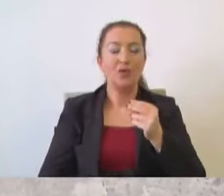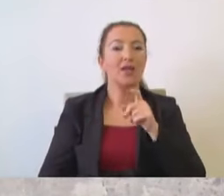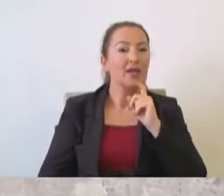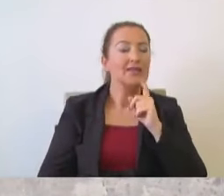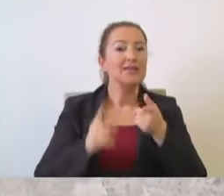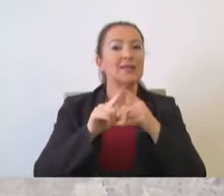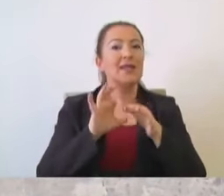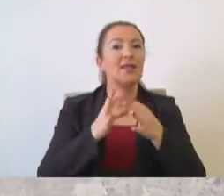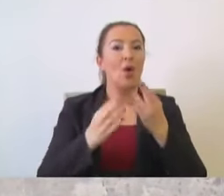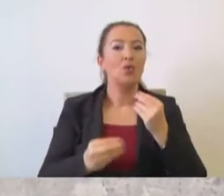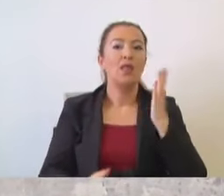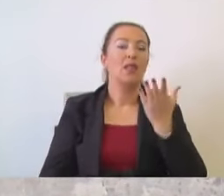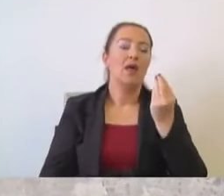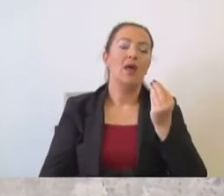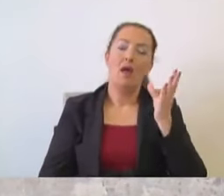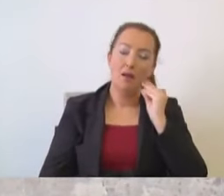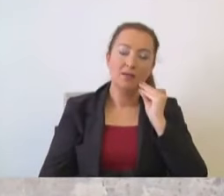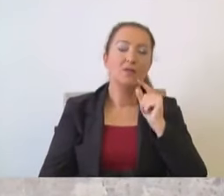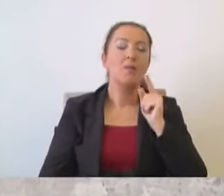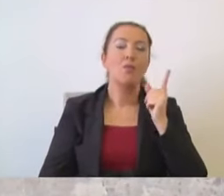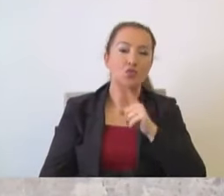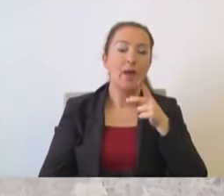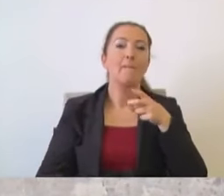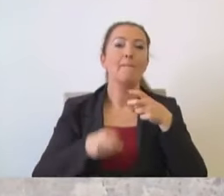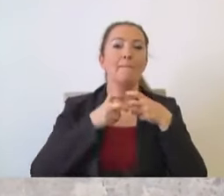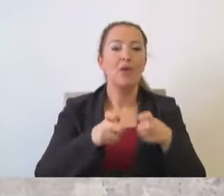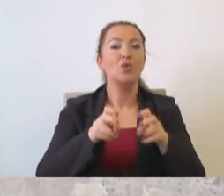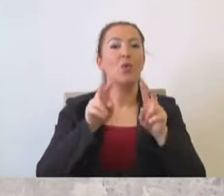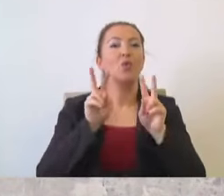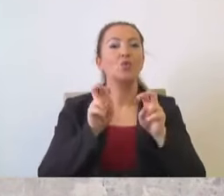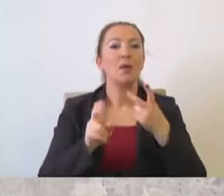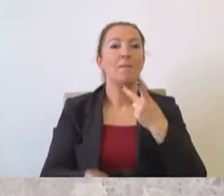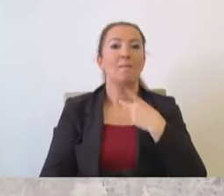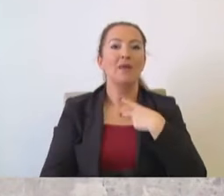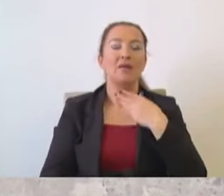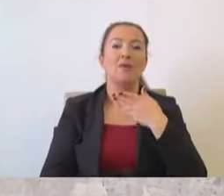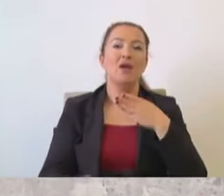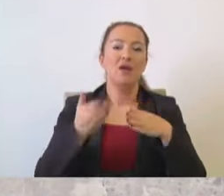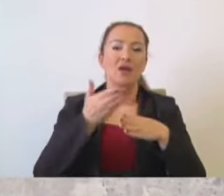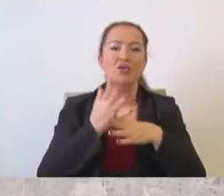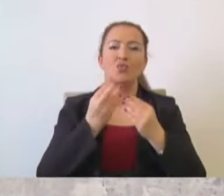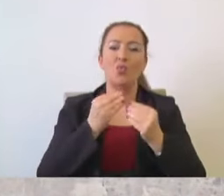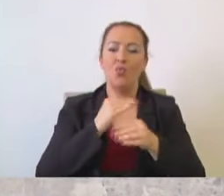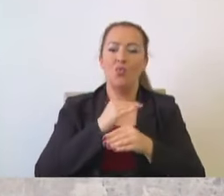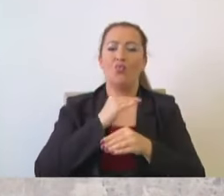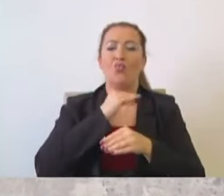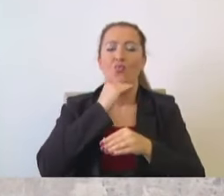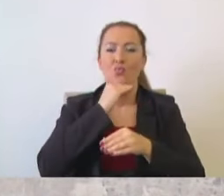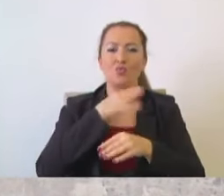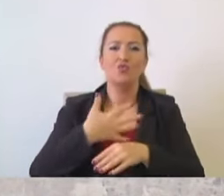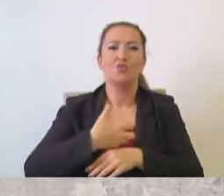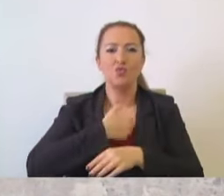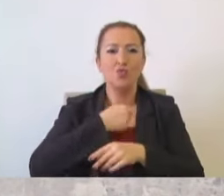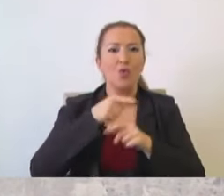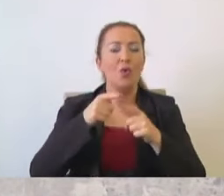siyasetin ne olduğunu daha iyi anlarsınız. Onun için metro konusunda benim gerçekten çok doluyum. Bu kente